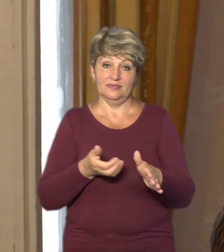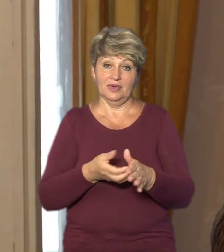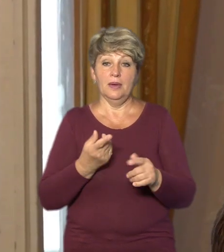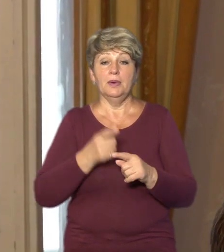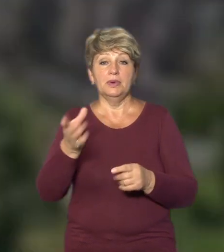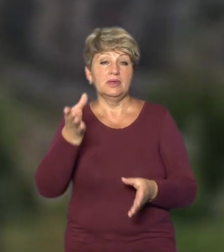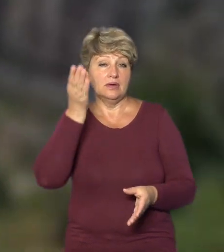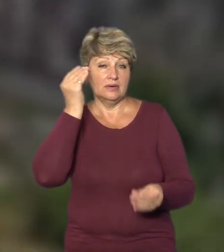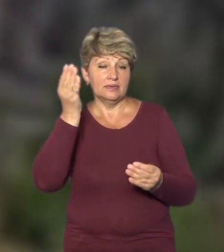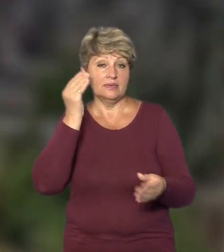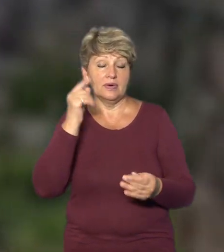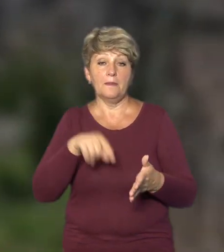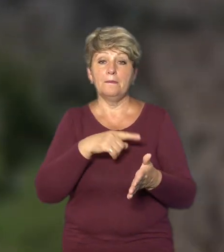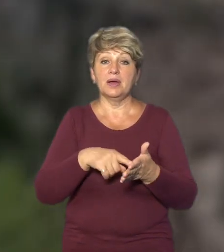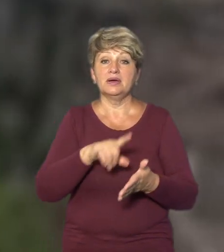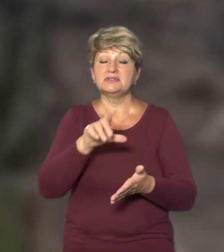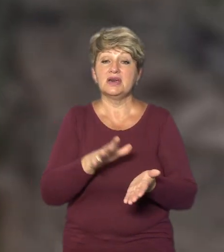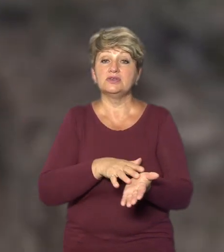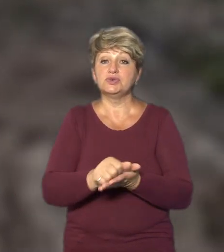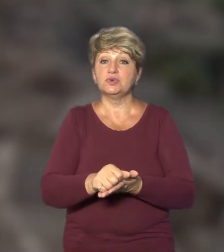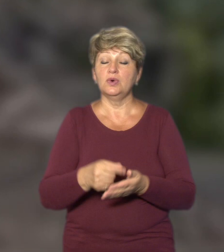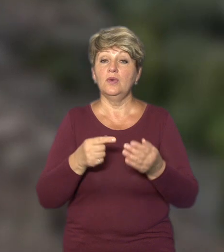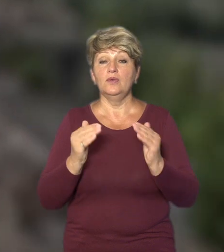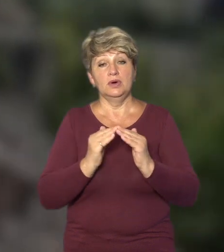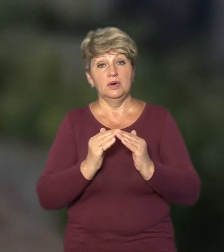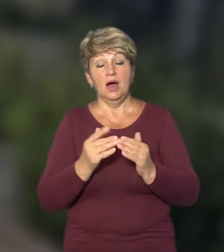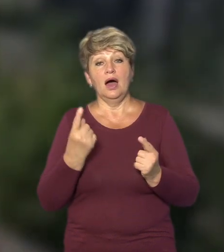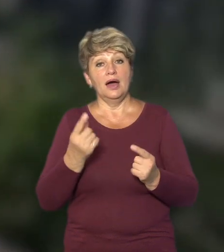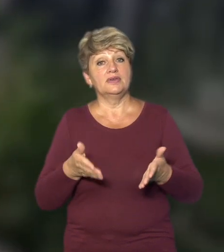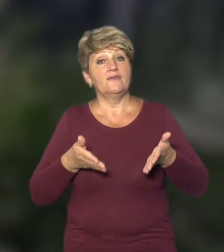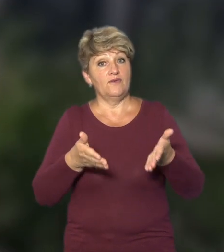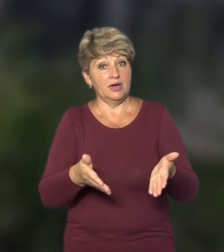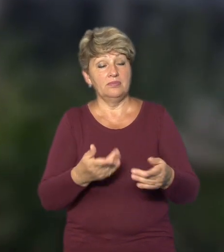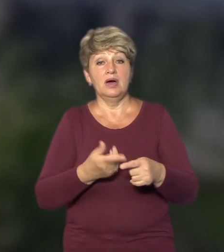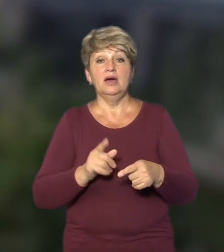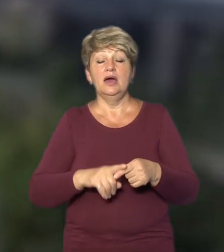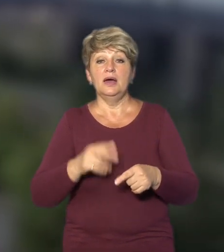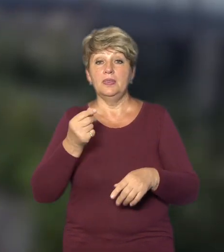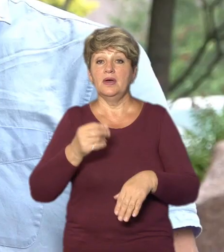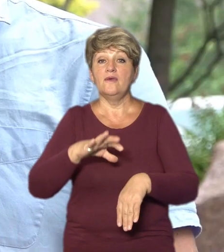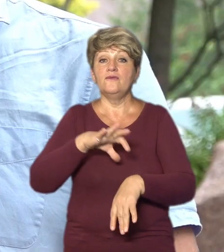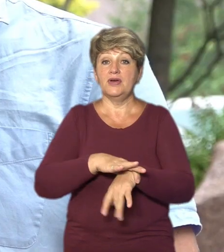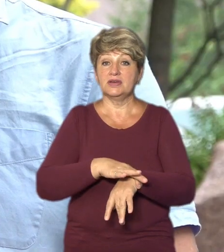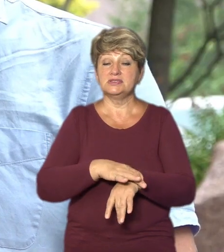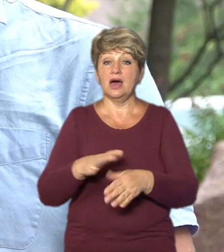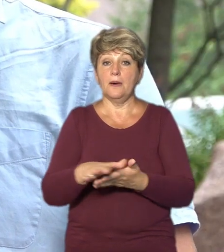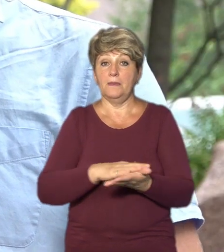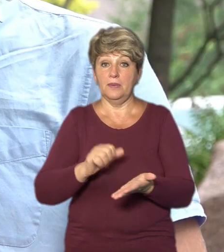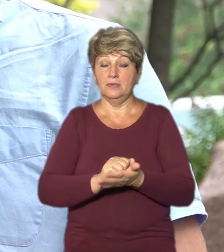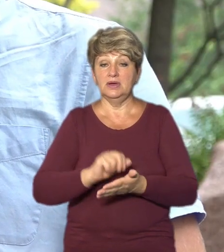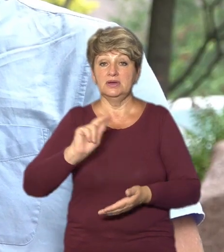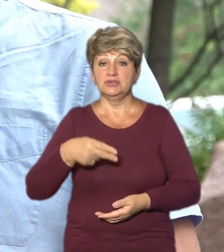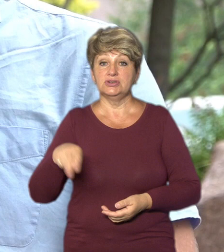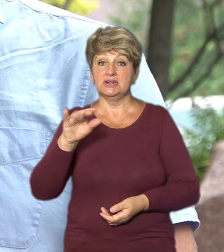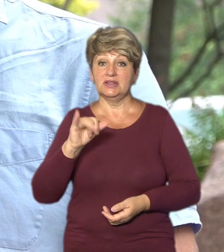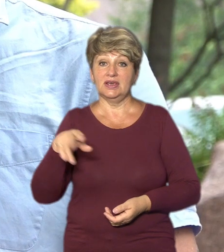вивчає питання компенсації за зруйноване майно. Один із варіантів, які пропонує держава – фіксація пошкоджень через дію. Власне, в додатку